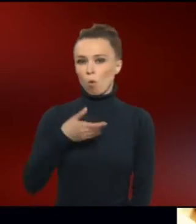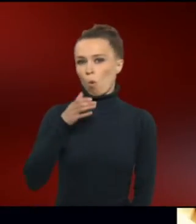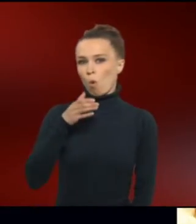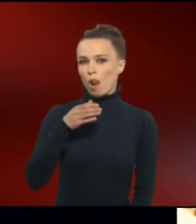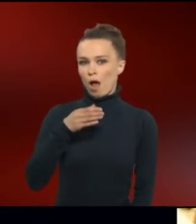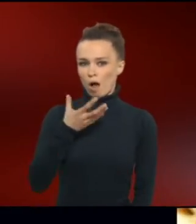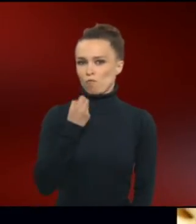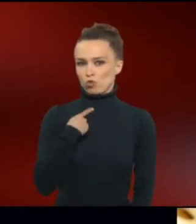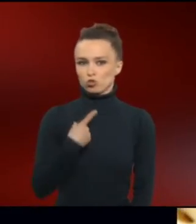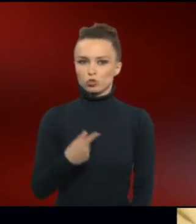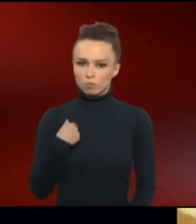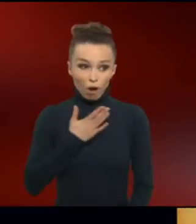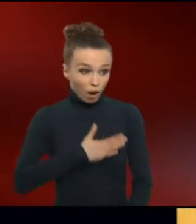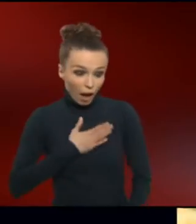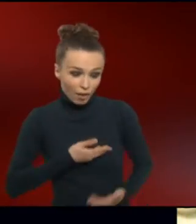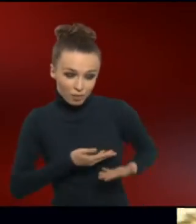Das ist